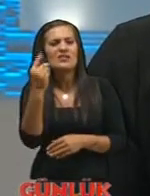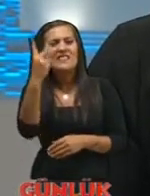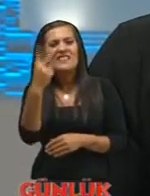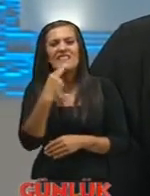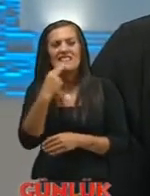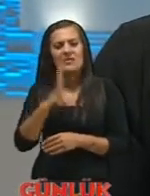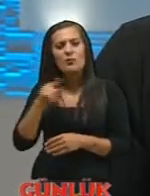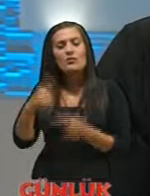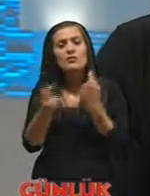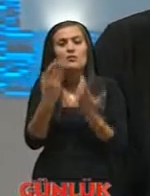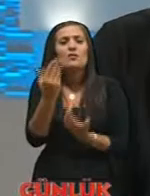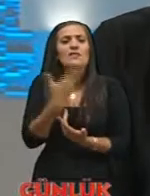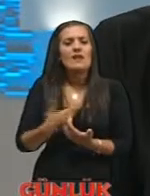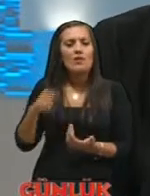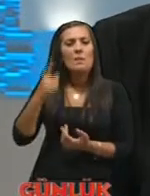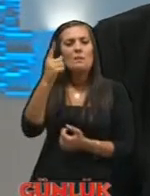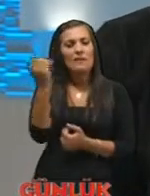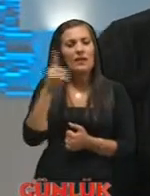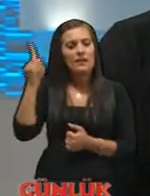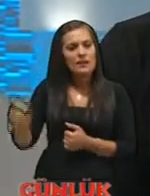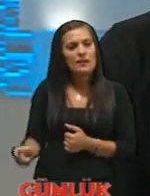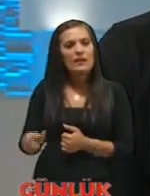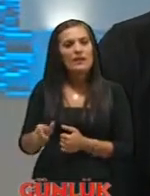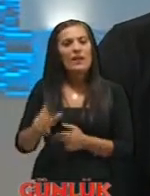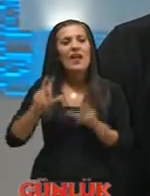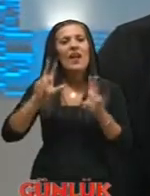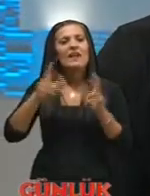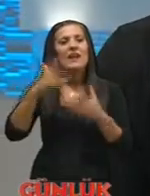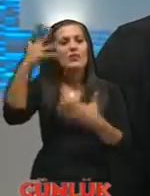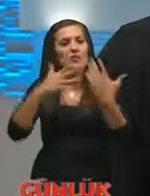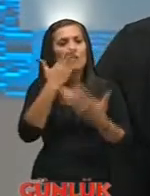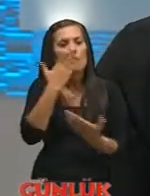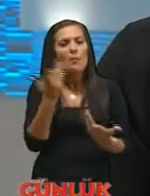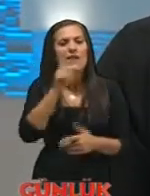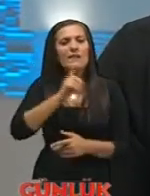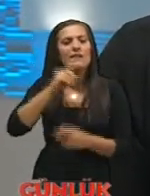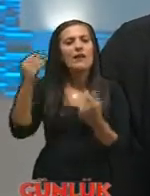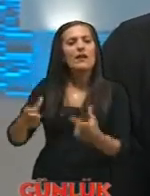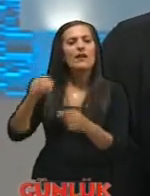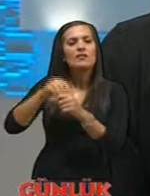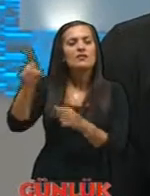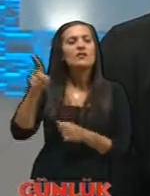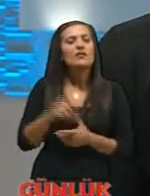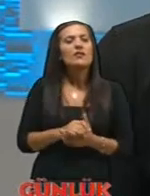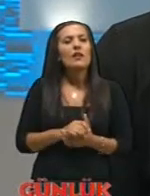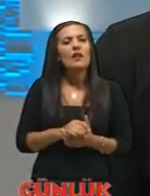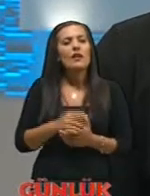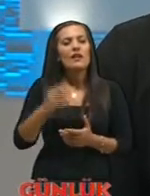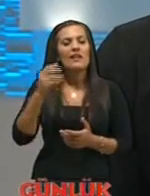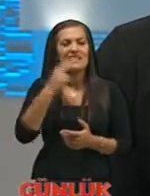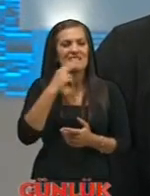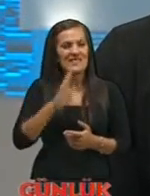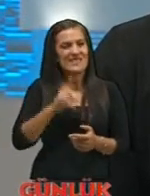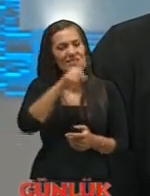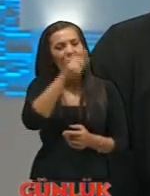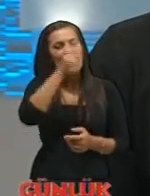var bu işi çok seviyorlar bir tanesi radyo televizyon okumuş ama İngiltere'de şey eğitim almış kızımızın